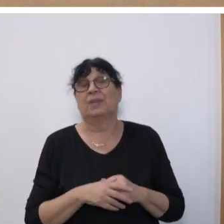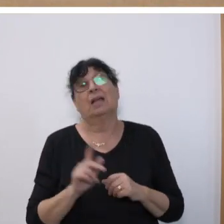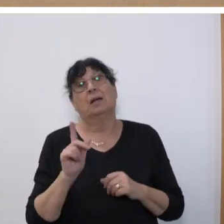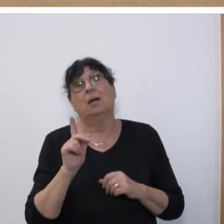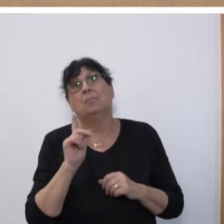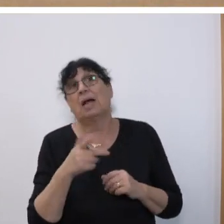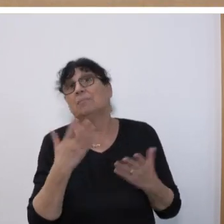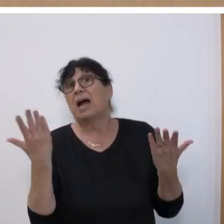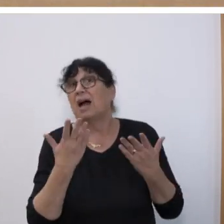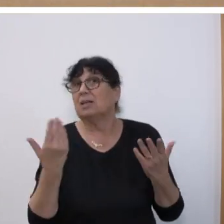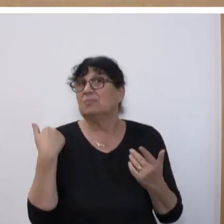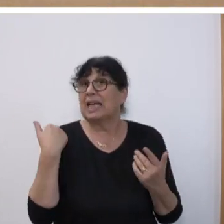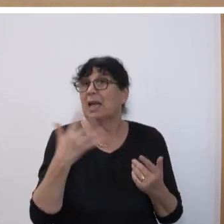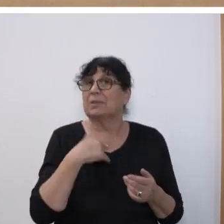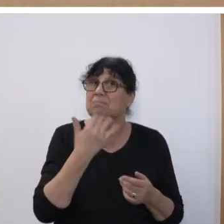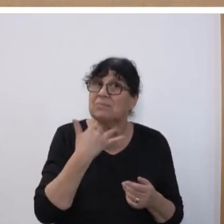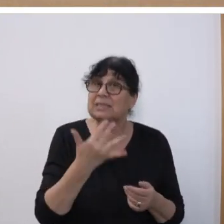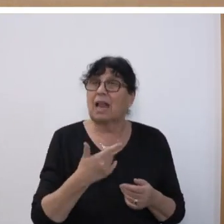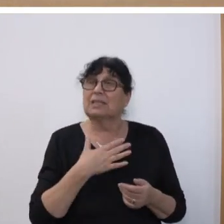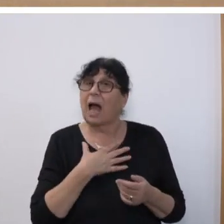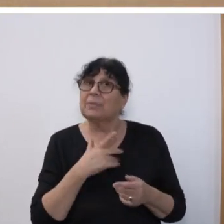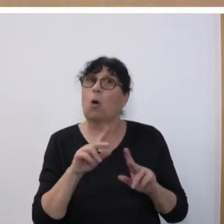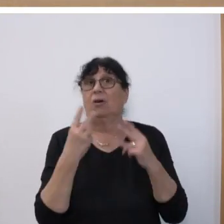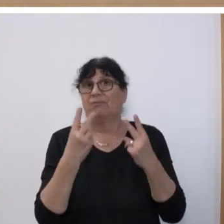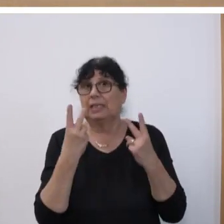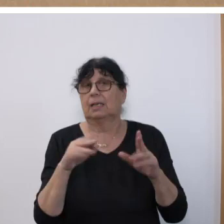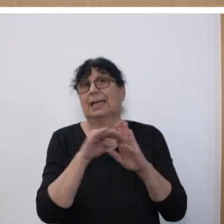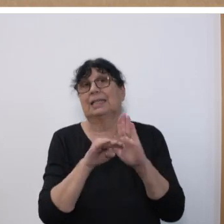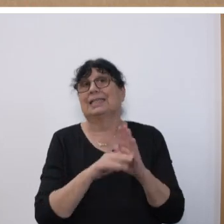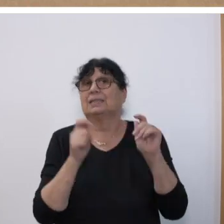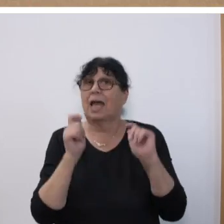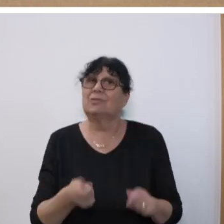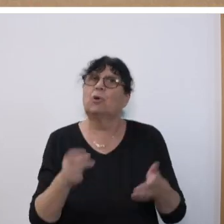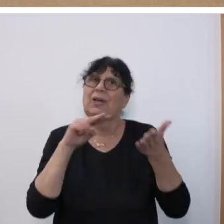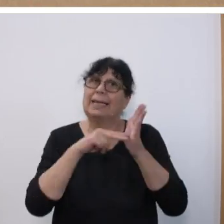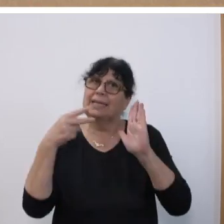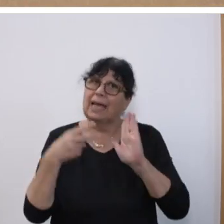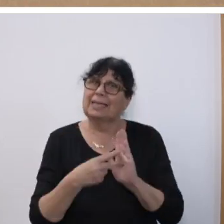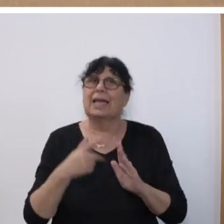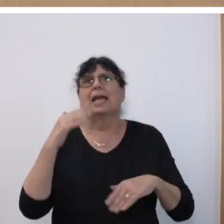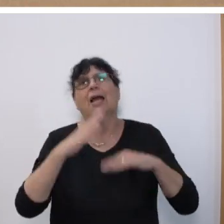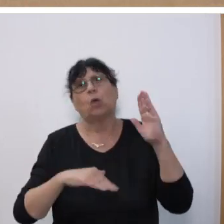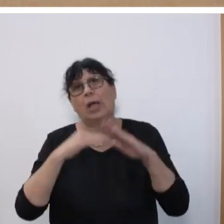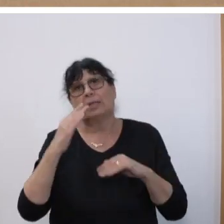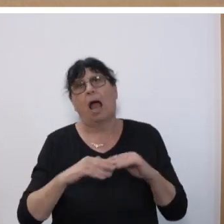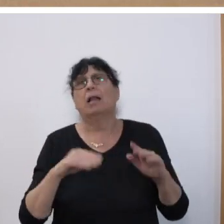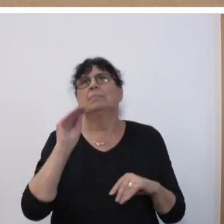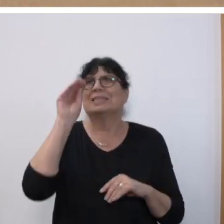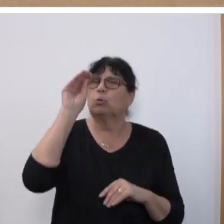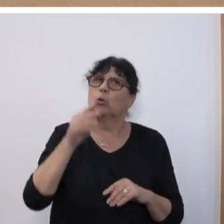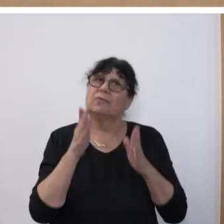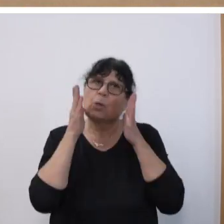dem, was ich gesagt habe, ist es auch wichtig, dass wir mit diesem Gesetzentwurf technologieneutral und zukunftsorientiert arbeiten.